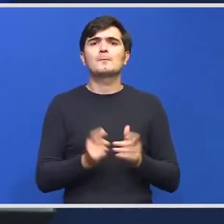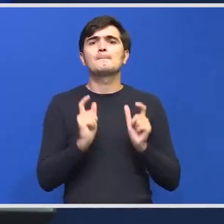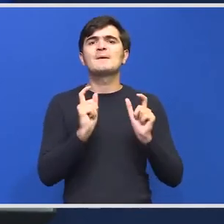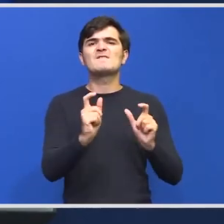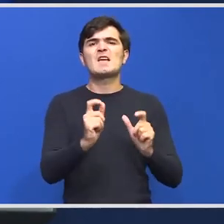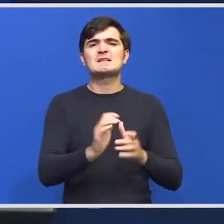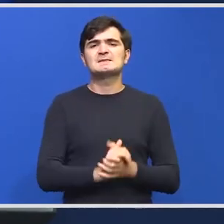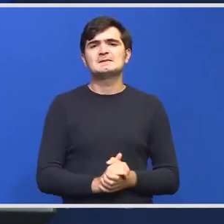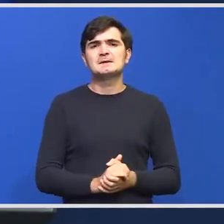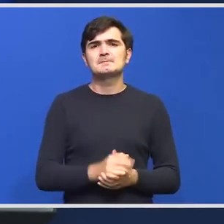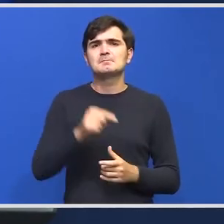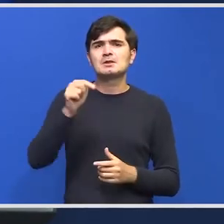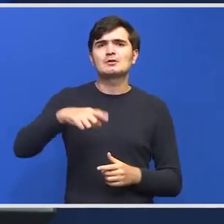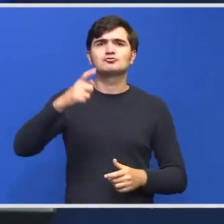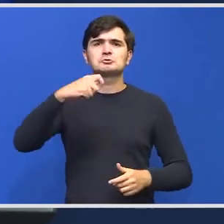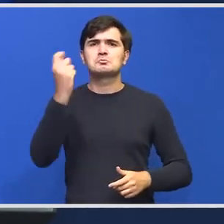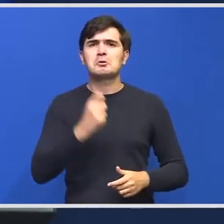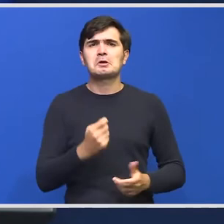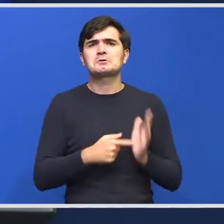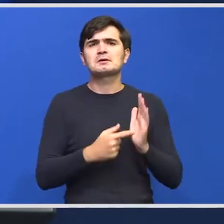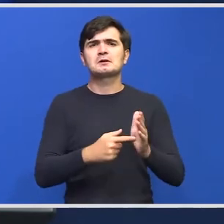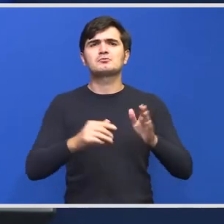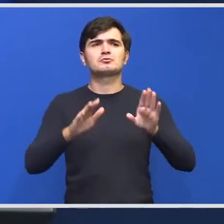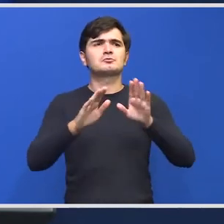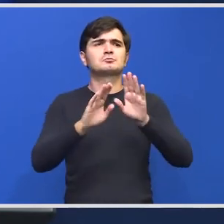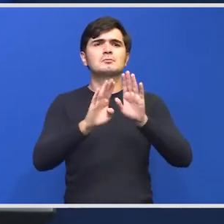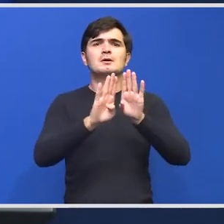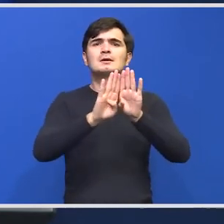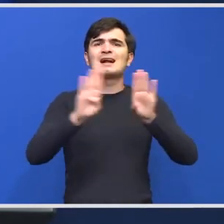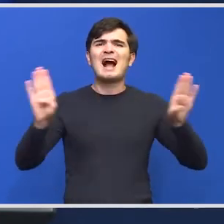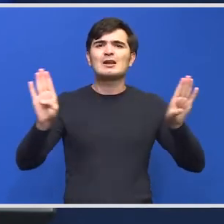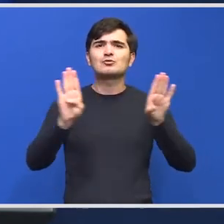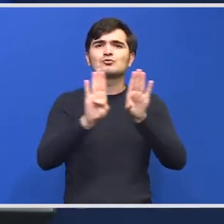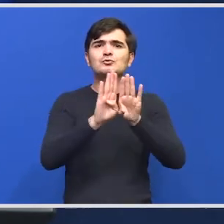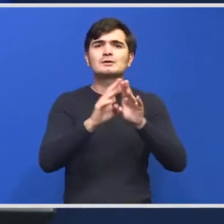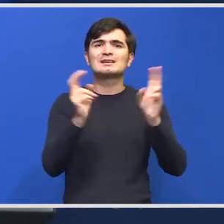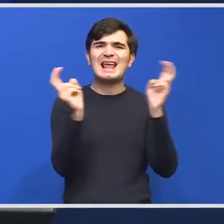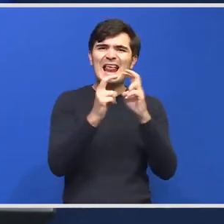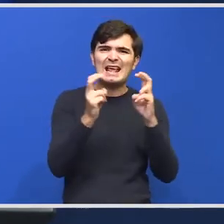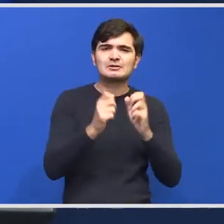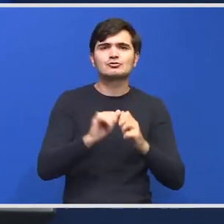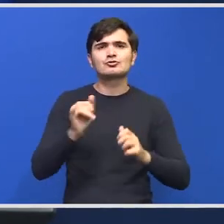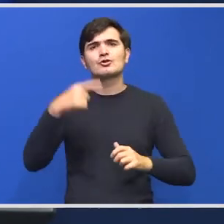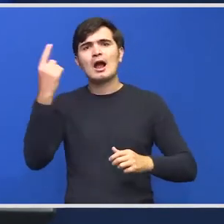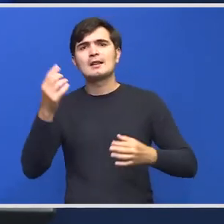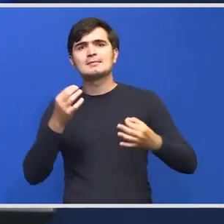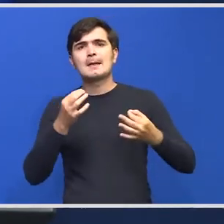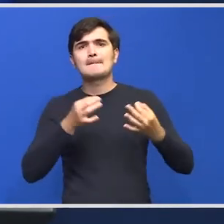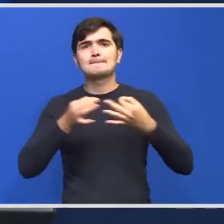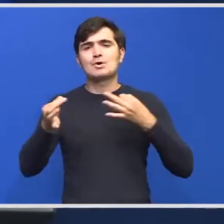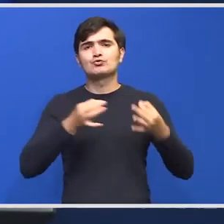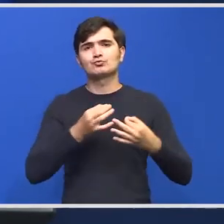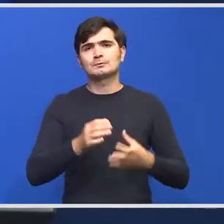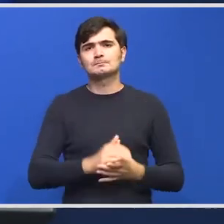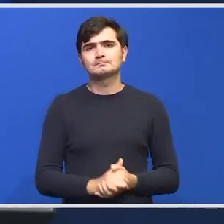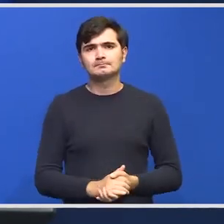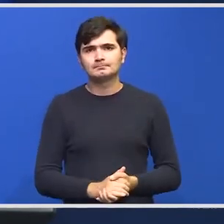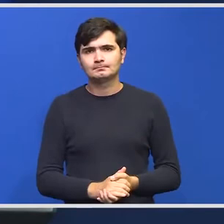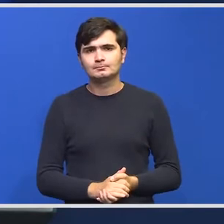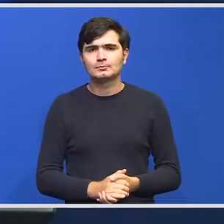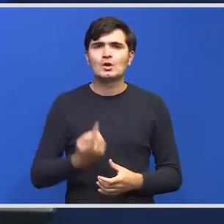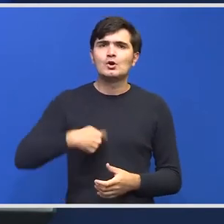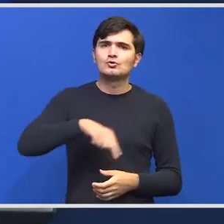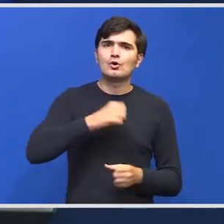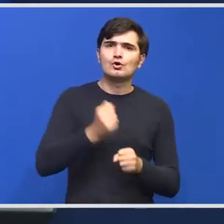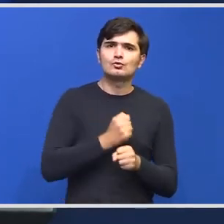în cadrul acestui proiect cum sunt garduri electrice și alte măsuri respectiv